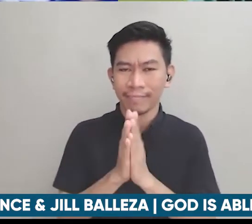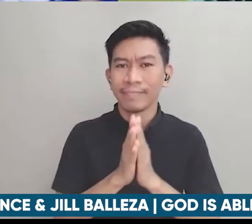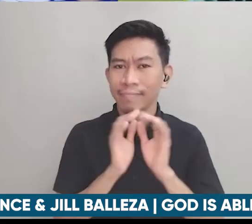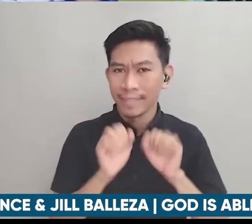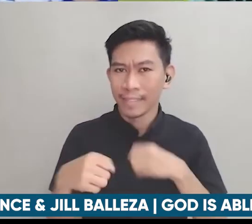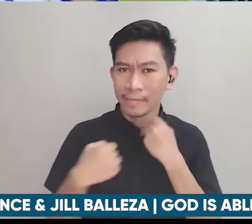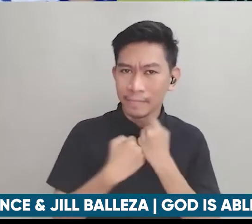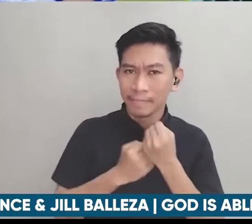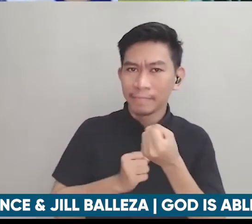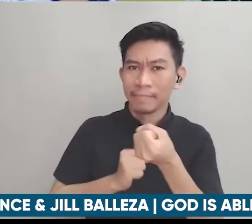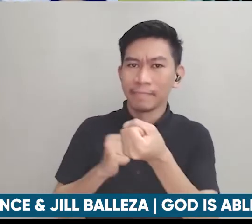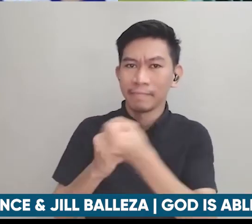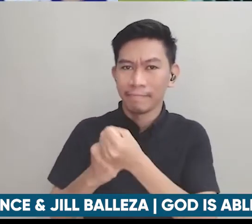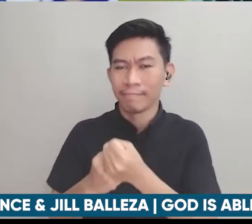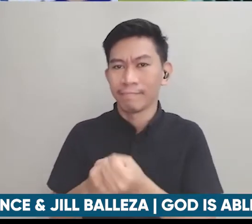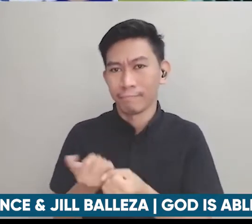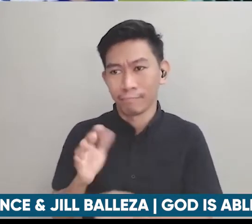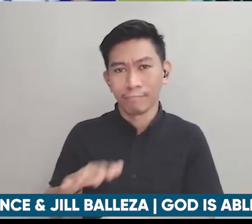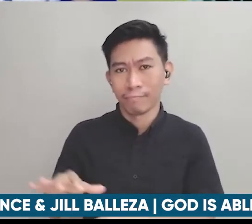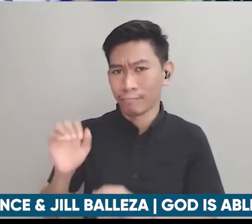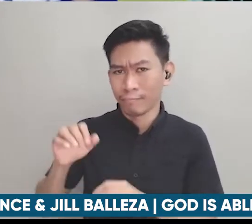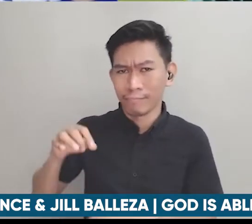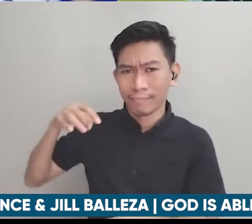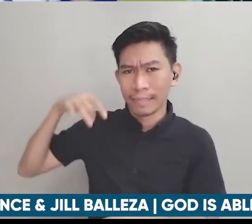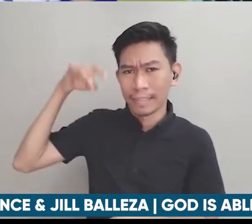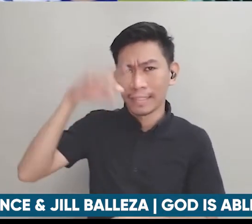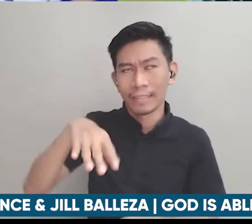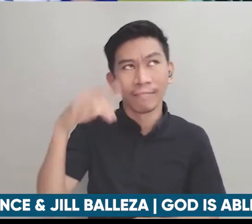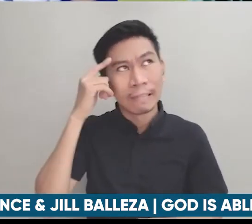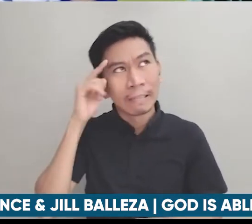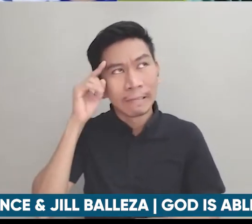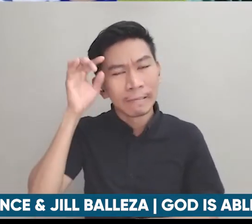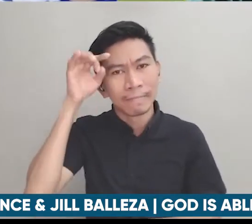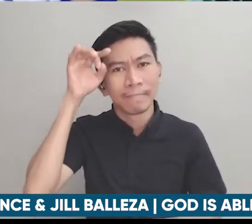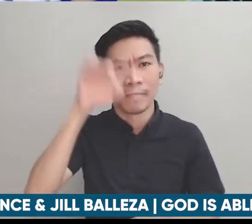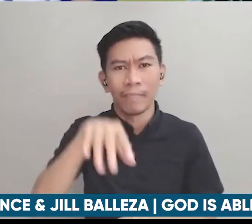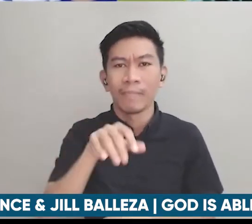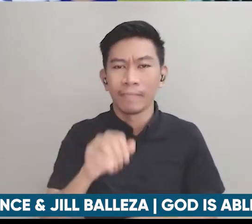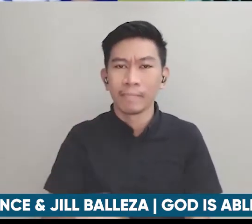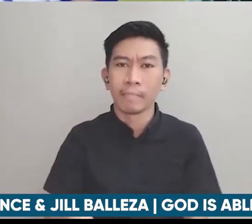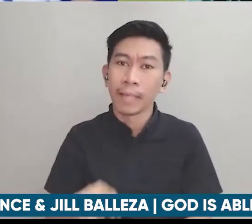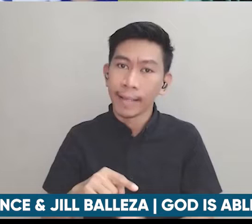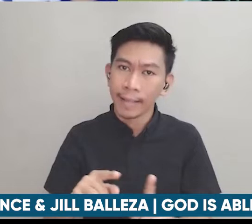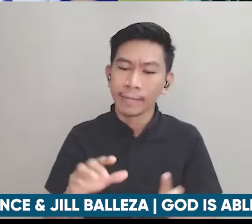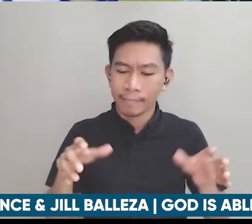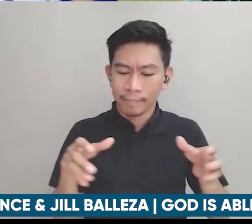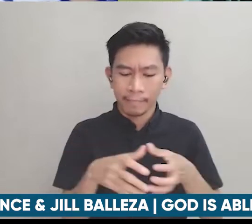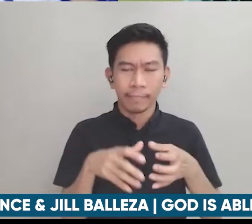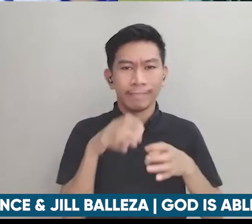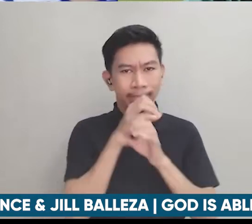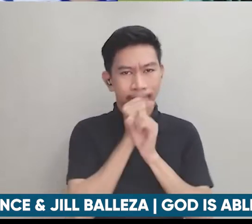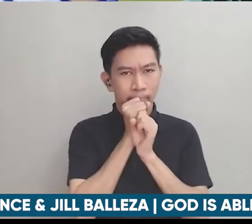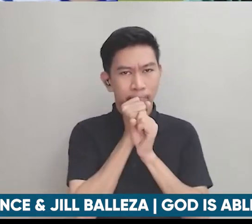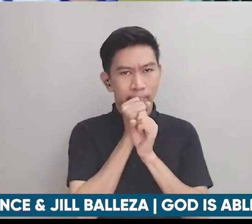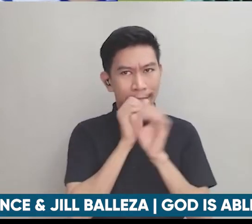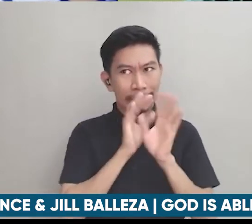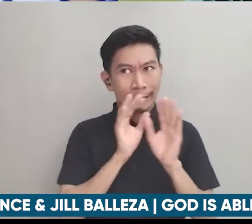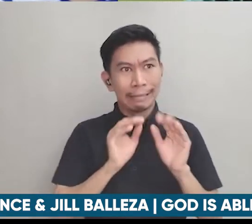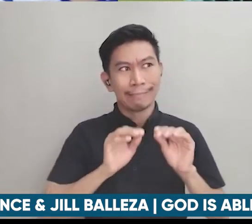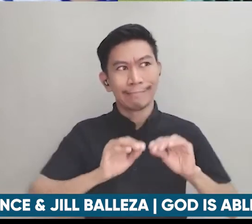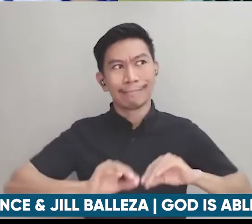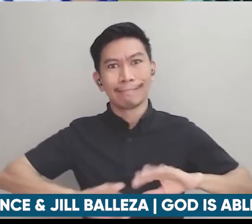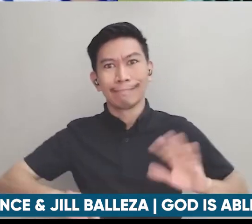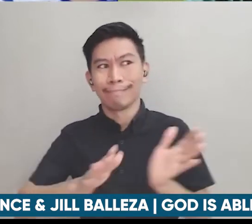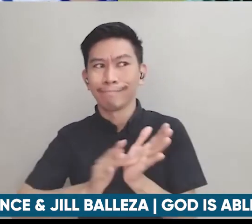mong ma-share and of course yun ay confidential sa ating mga members lang nun so whatever you